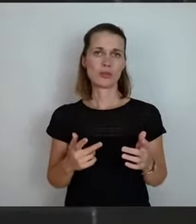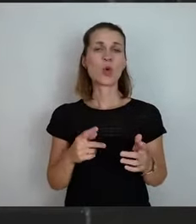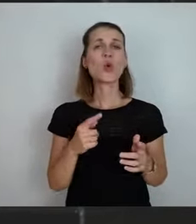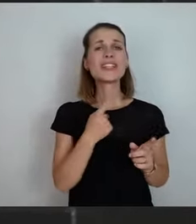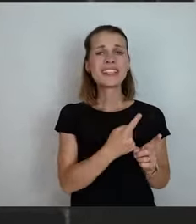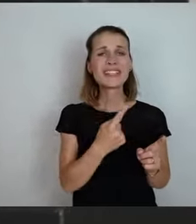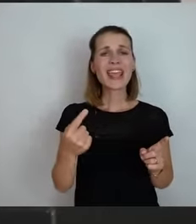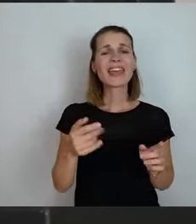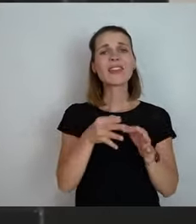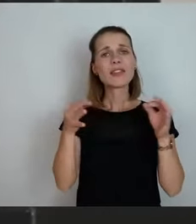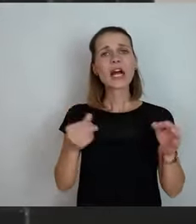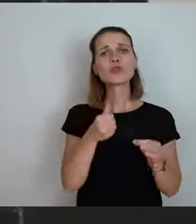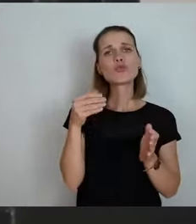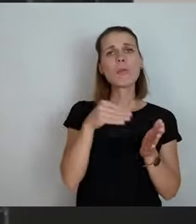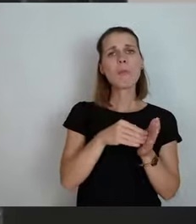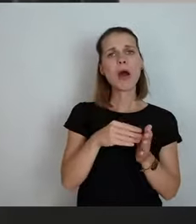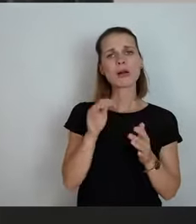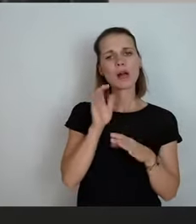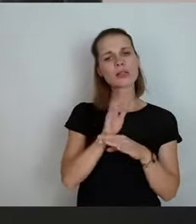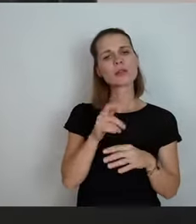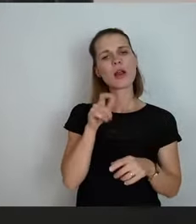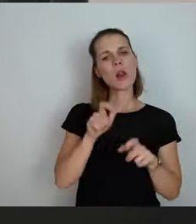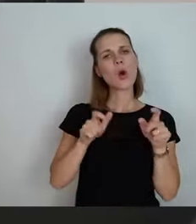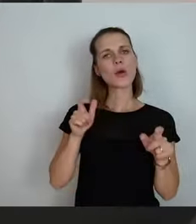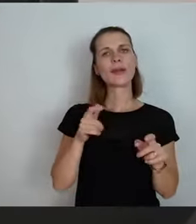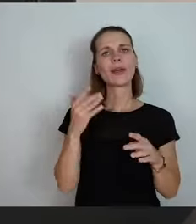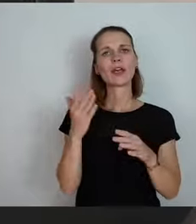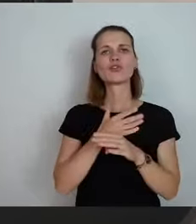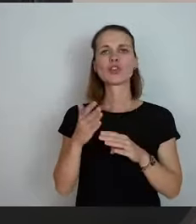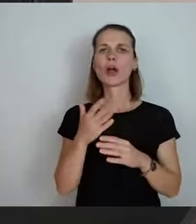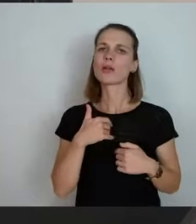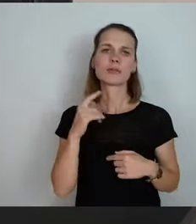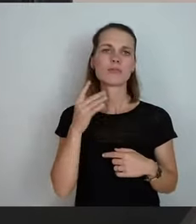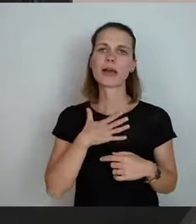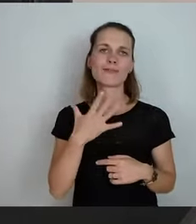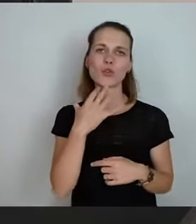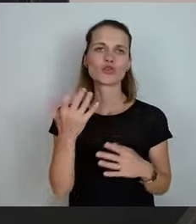Supermarktkasse, wie sie es haben wollen. und deswegen bin ich ein großer